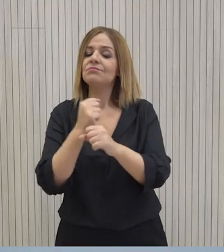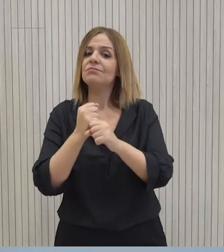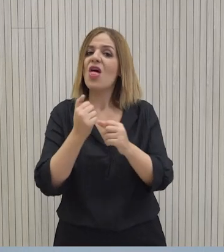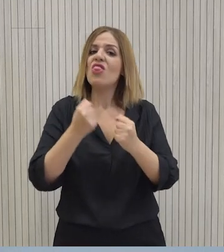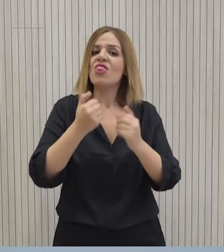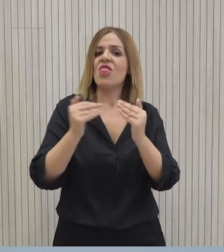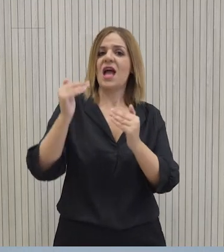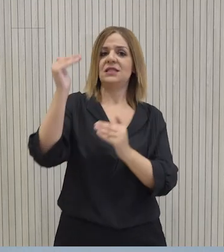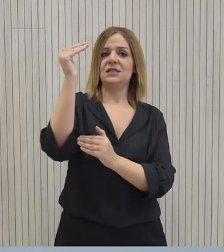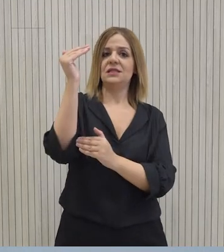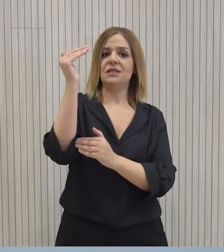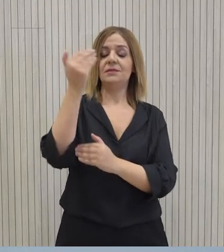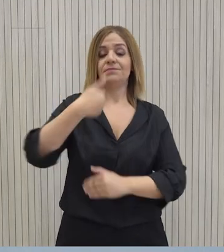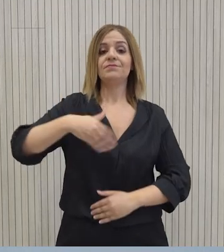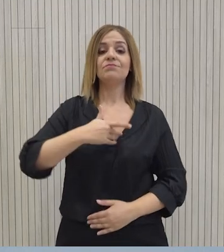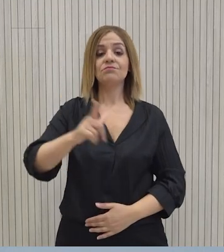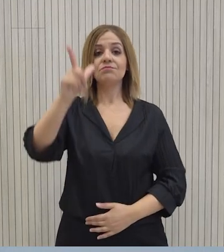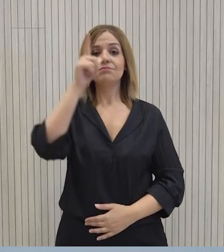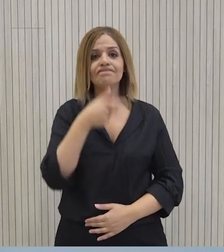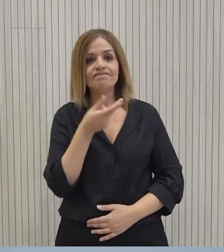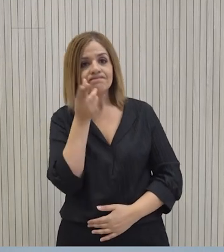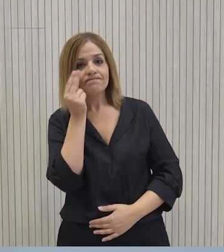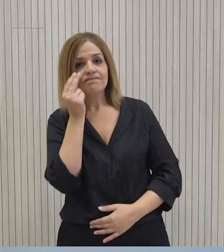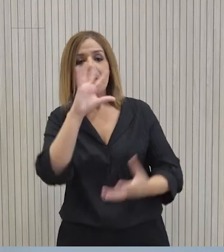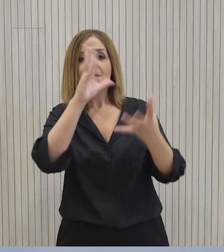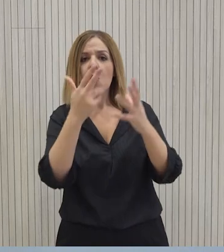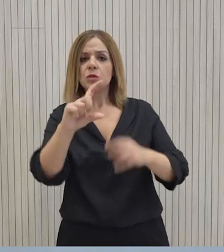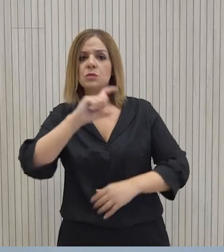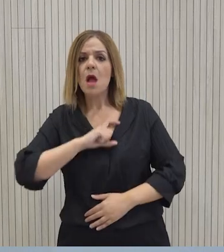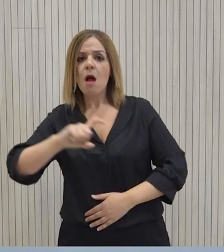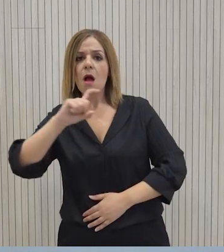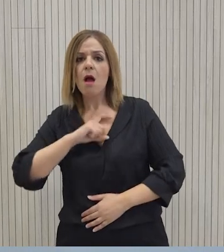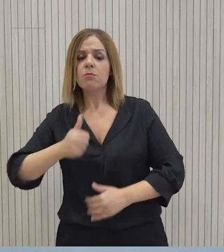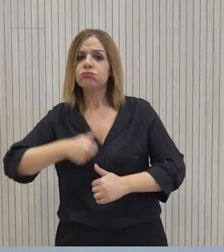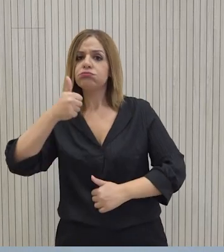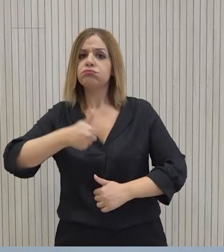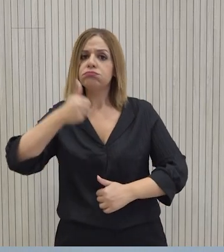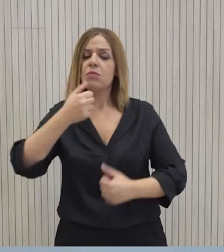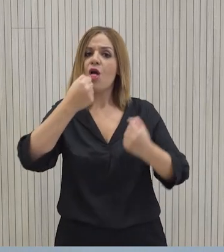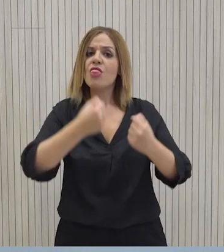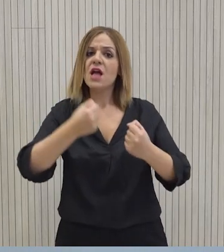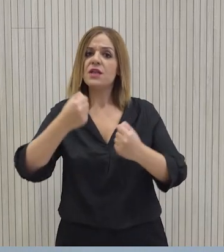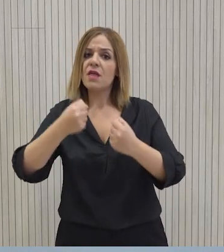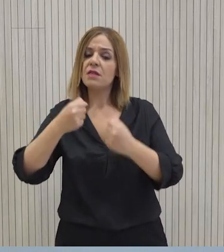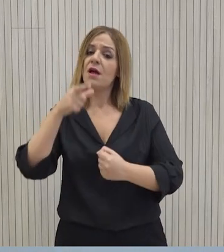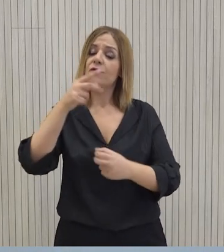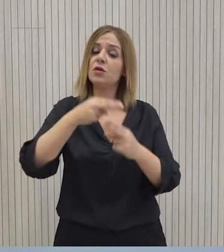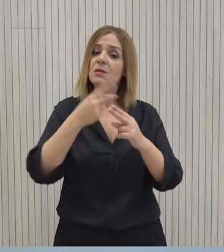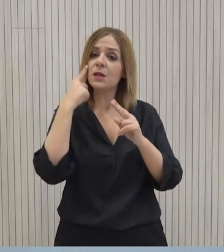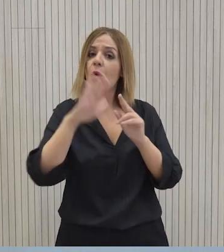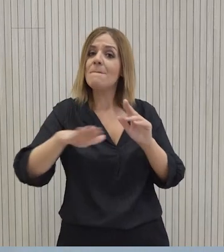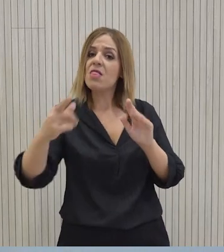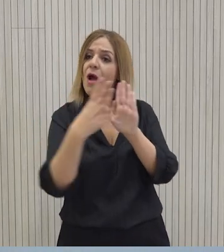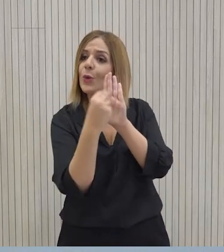και τις διακρίσεις τους. Με υπερηφάνεια παρακολουθούμε τις διεθνείς διακρίσεις των Κύπριων αθλητών και αθλητριών μας που αποτελούν και υγιή πρότυπα